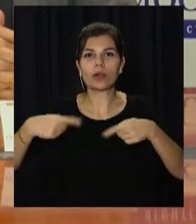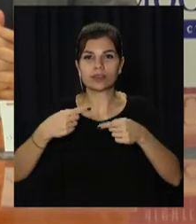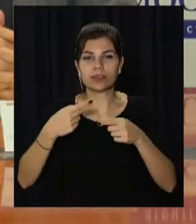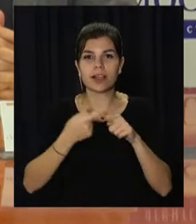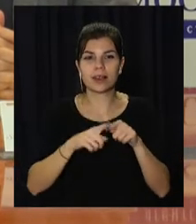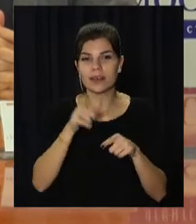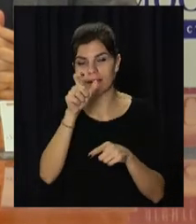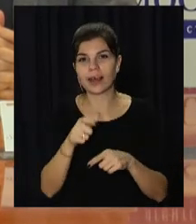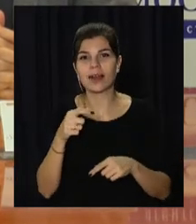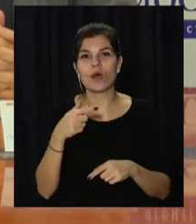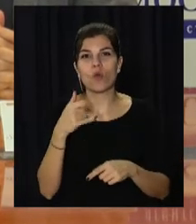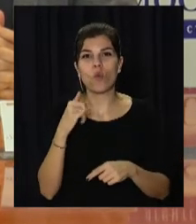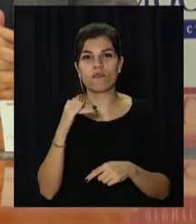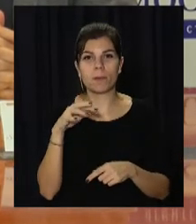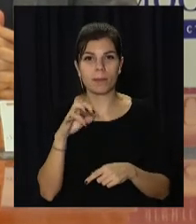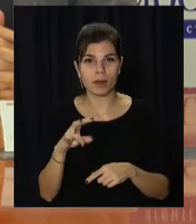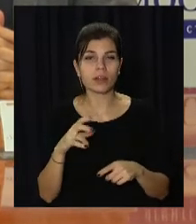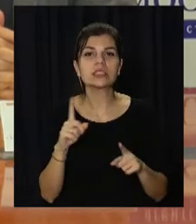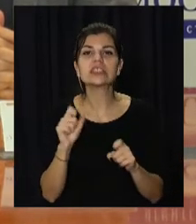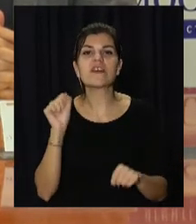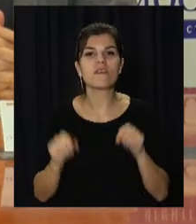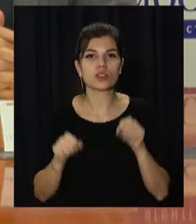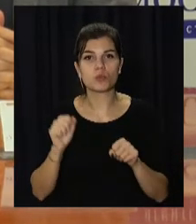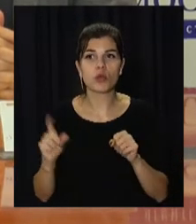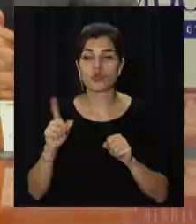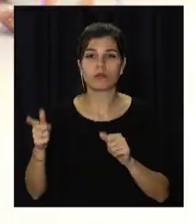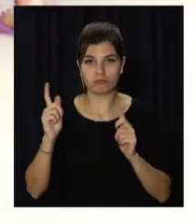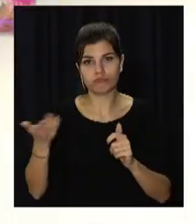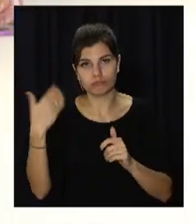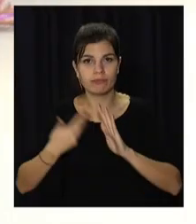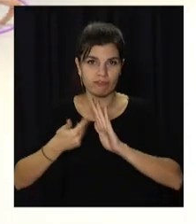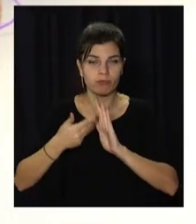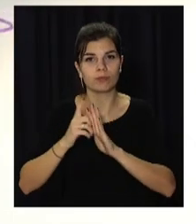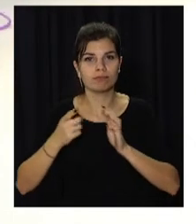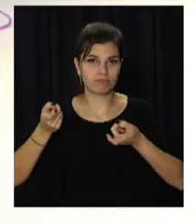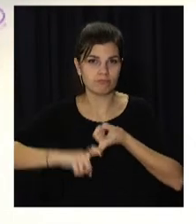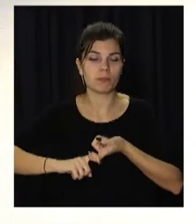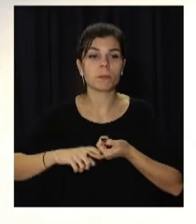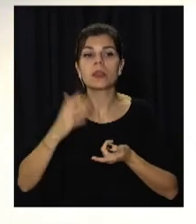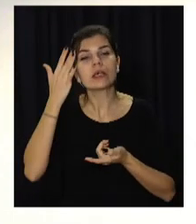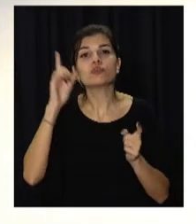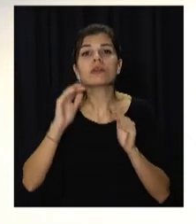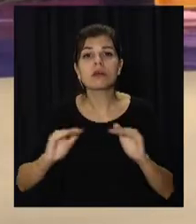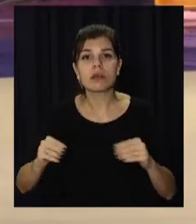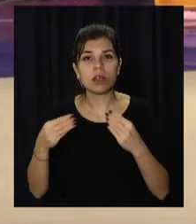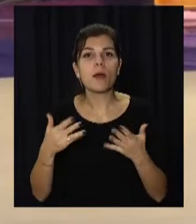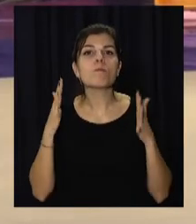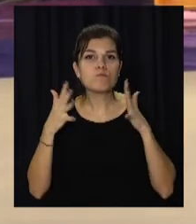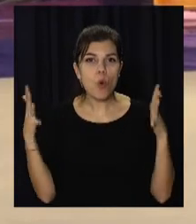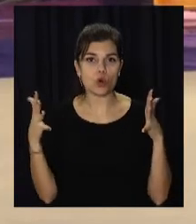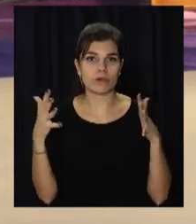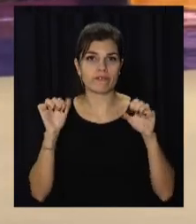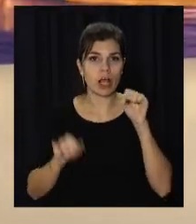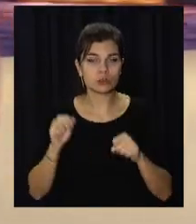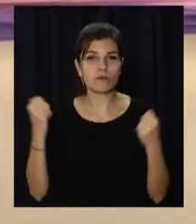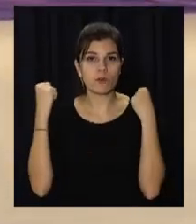шановному пану Геннадію за можливість співпрацювати. Основна мета співпраці – надати дітям більше можливостей для